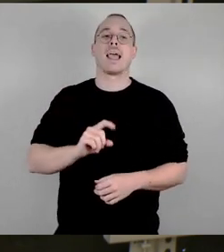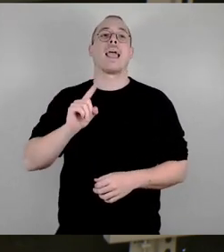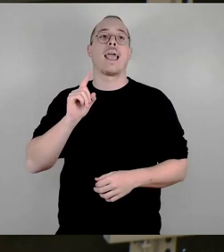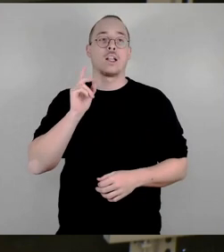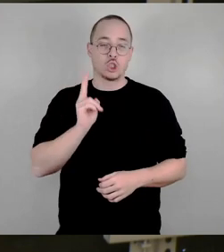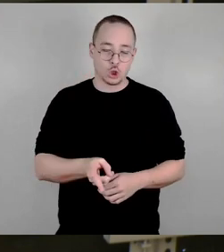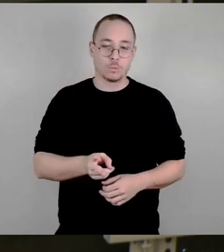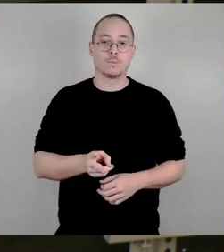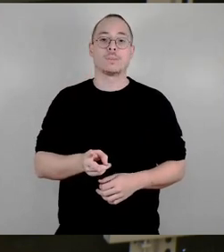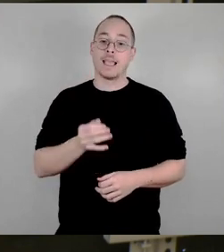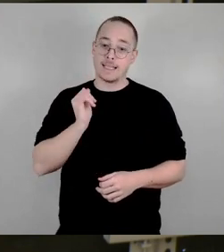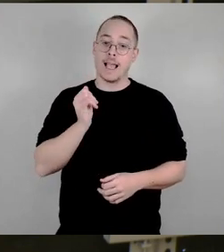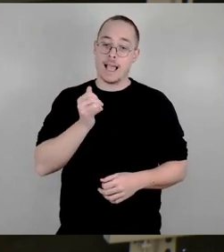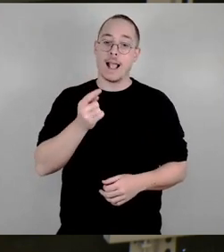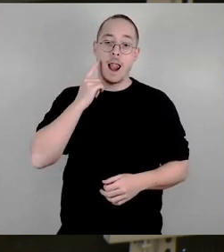ich glaube wirklich,